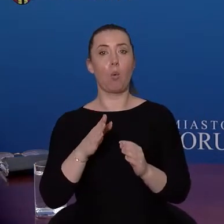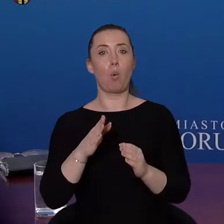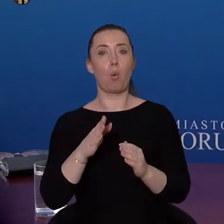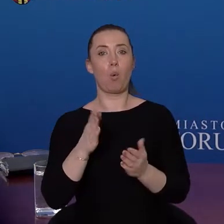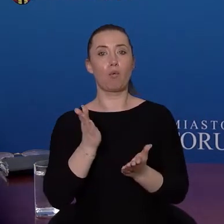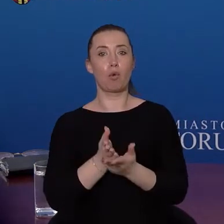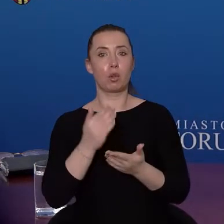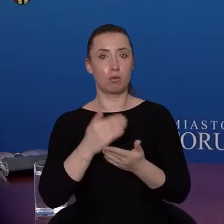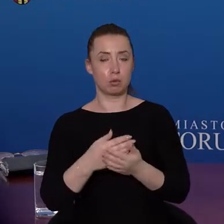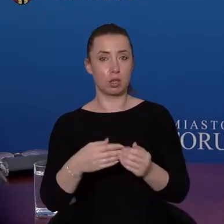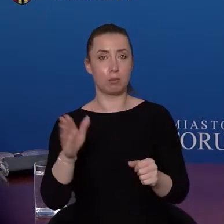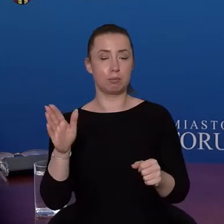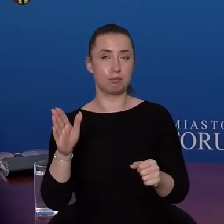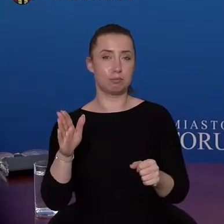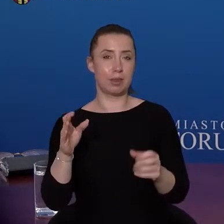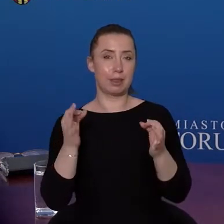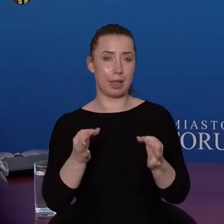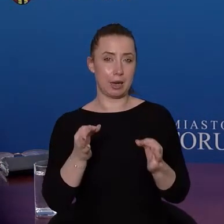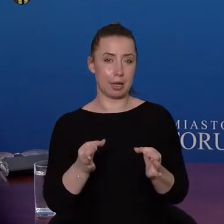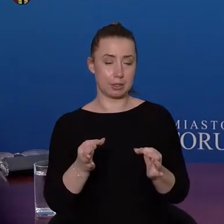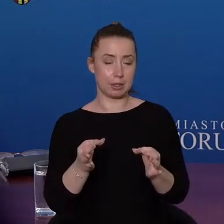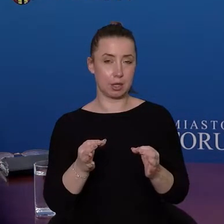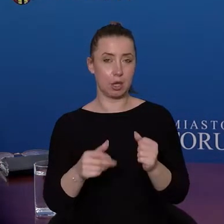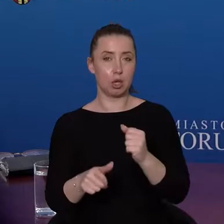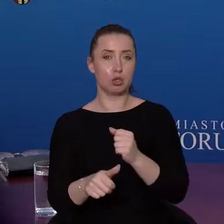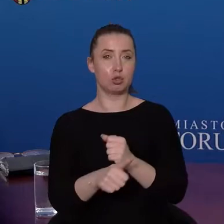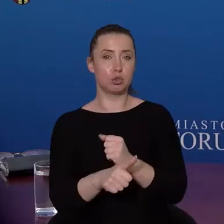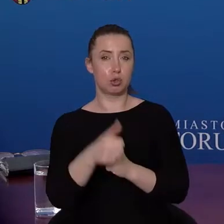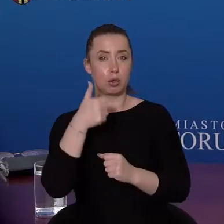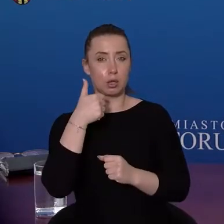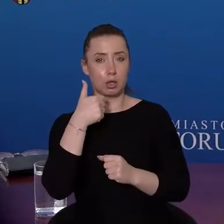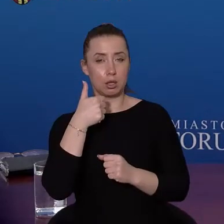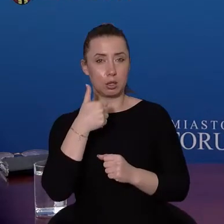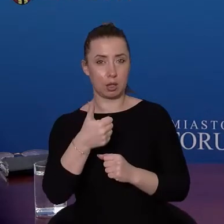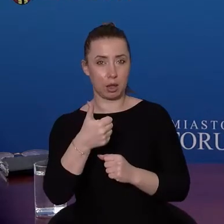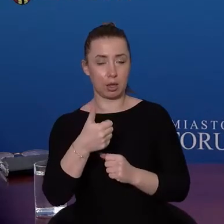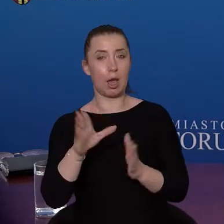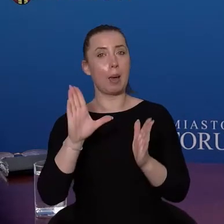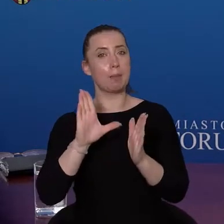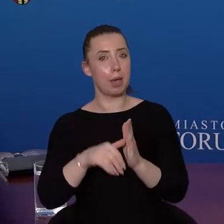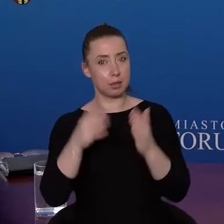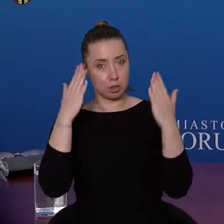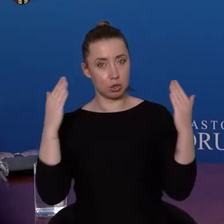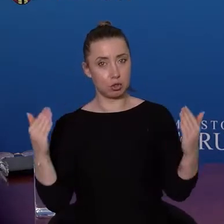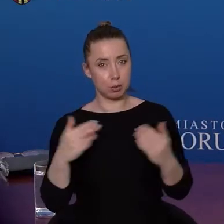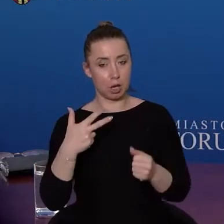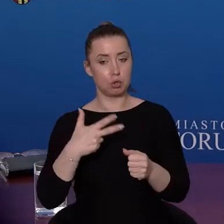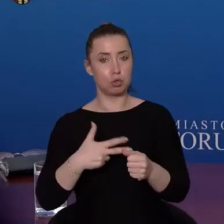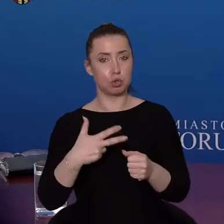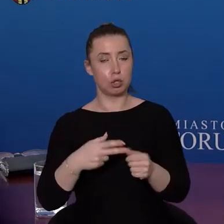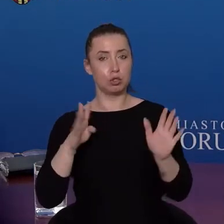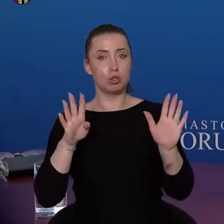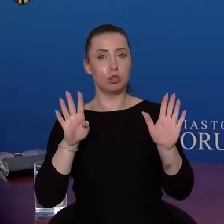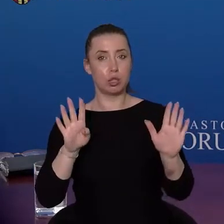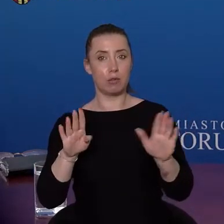wykorzystanych, a w wojewódzkim, przepraszam, a w miejskim wojewódzkim 61, a w miejskim 39 miejsc